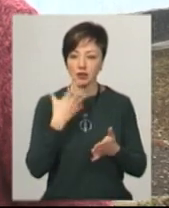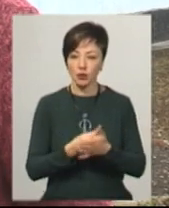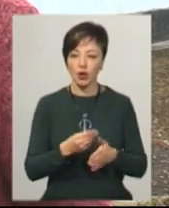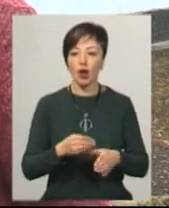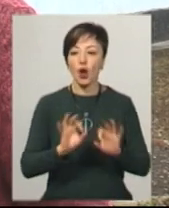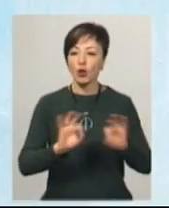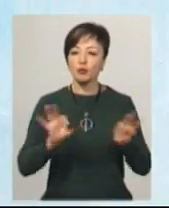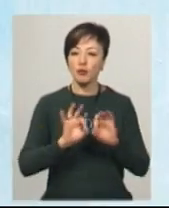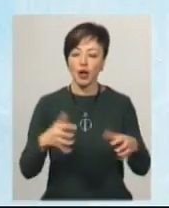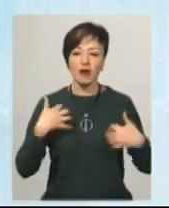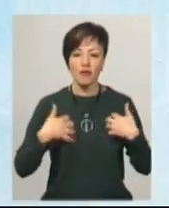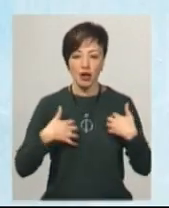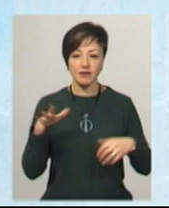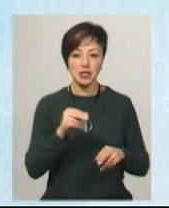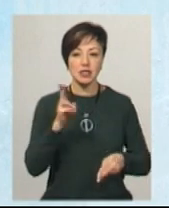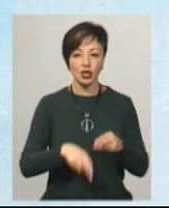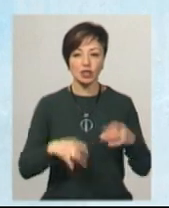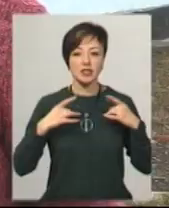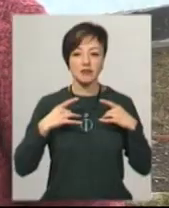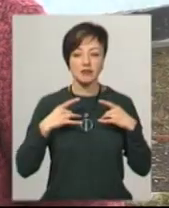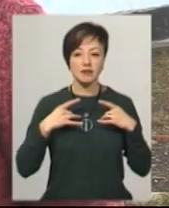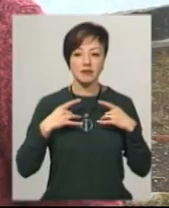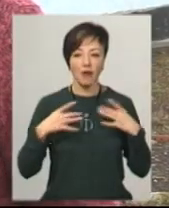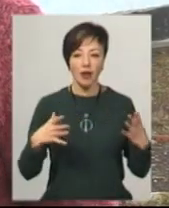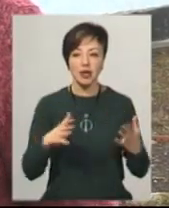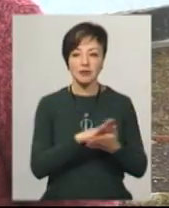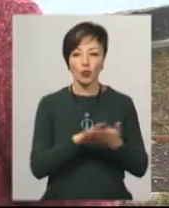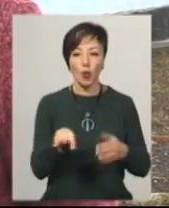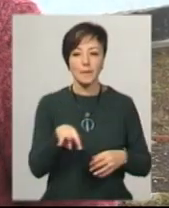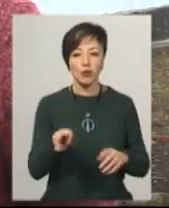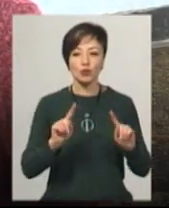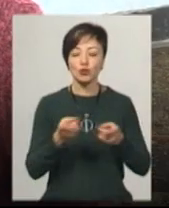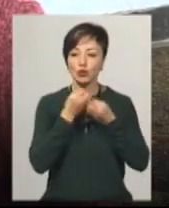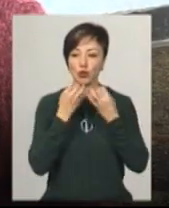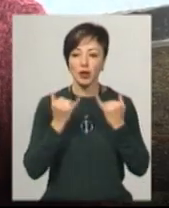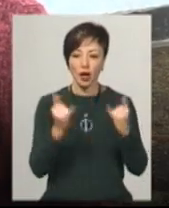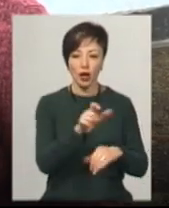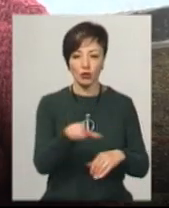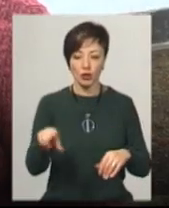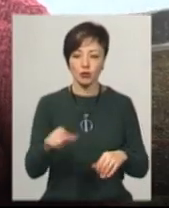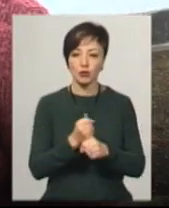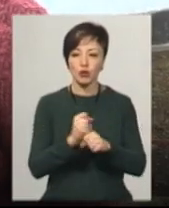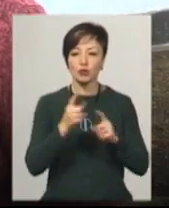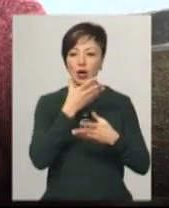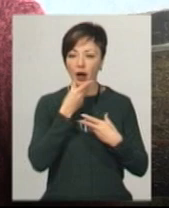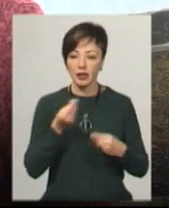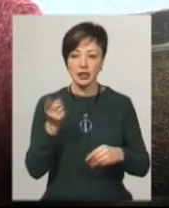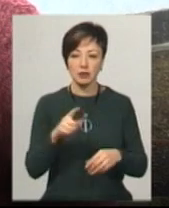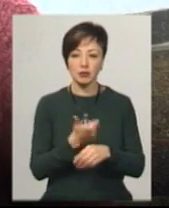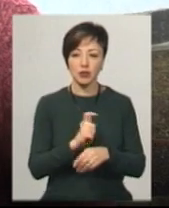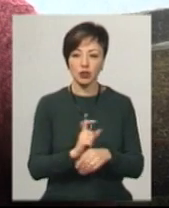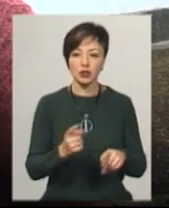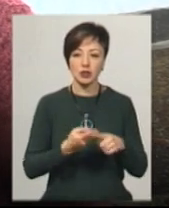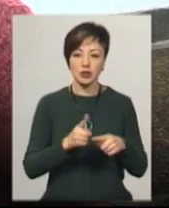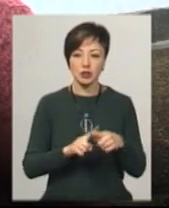Жінка розповідає, квапилися все закінчити до свята Миколая. Це дуже добре, що для людей зробили, це дуже гарно. Тим більше, що це було